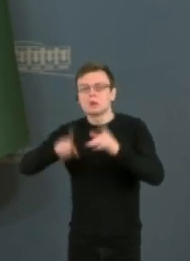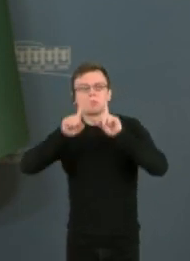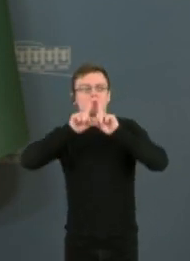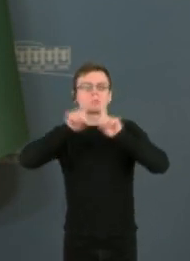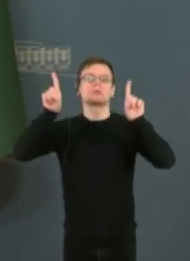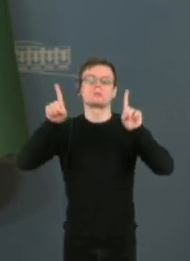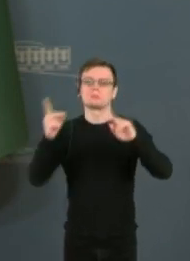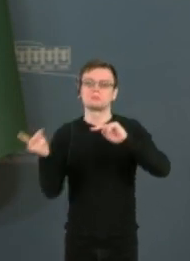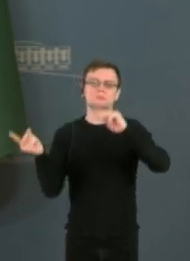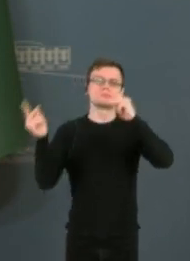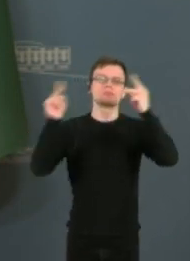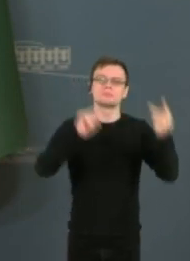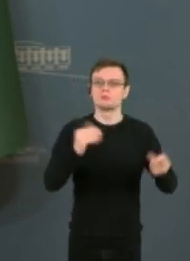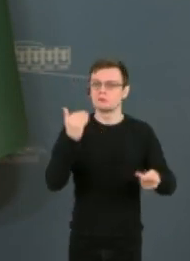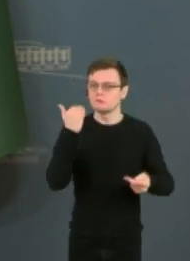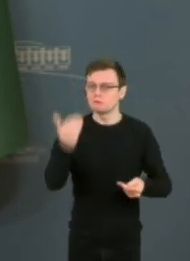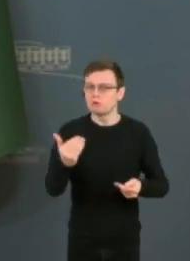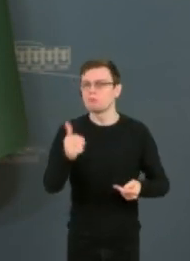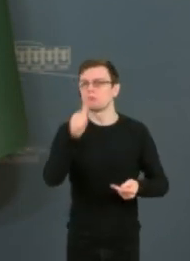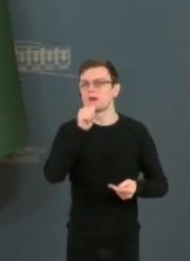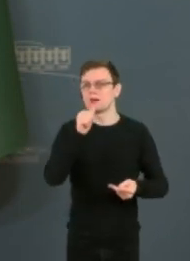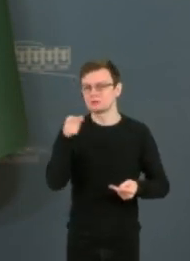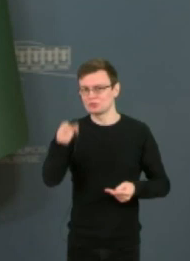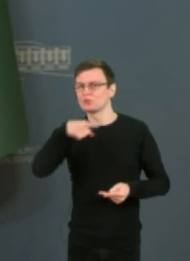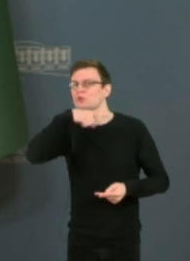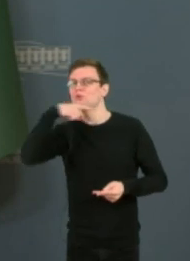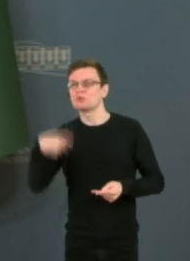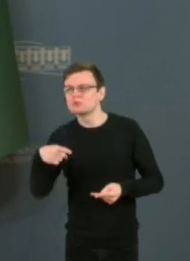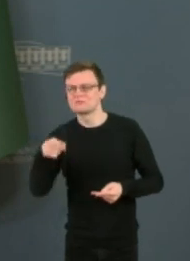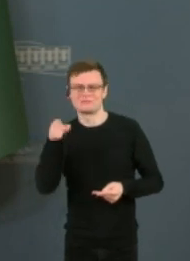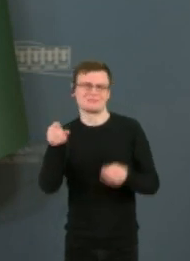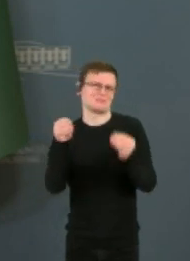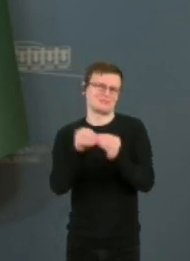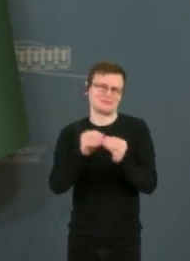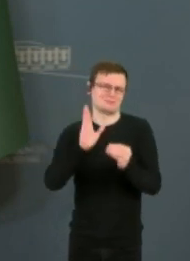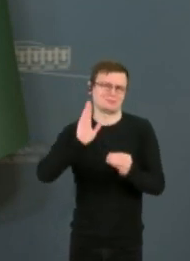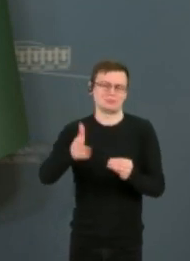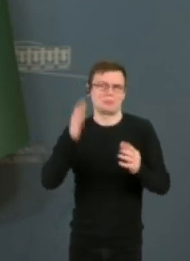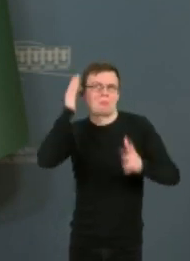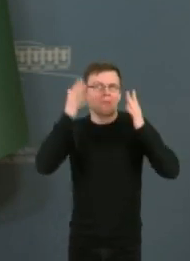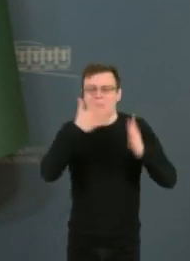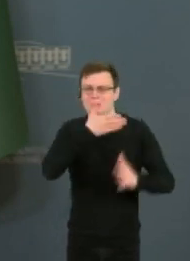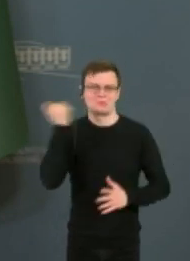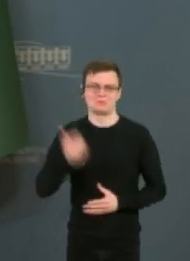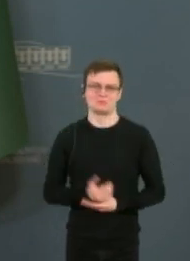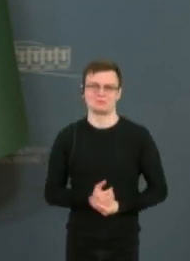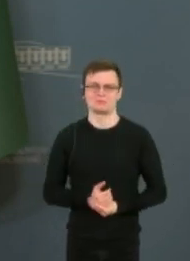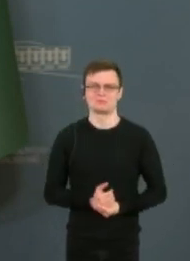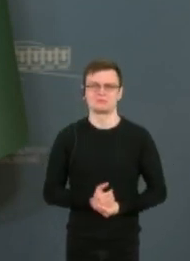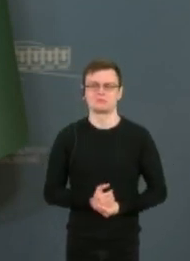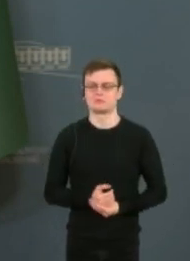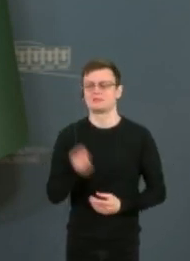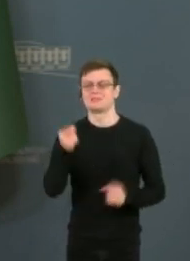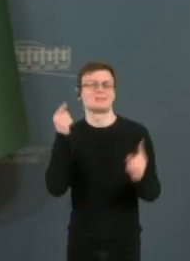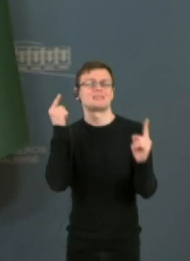ir kažkokio pasikeitimo, kol Kremliuje yra tas režimas, koks yra, kurio tikslai yra be kita ko